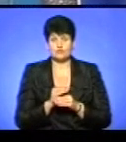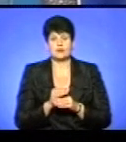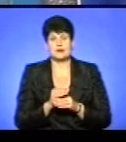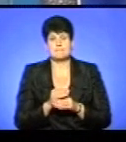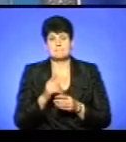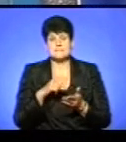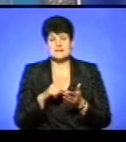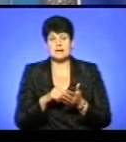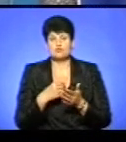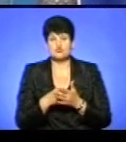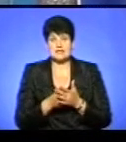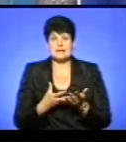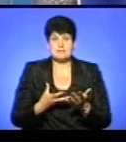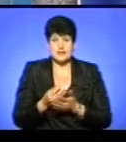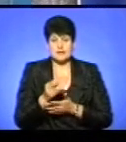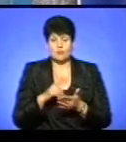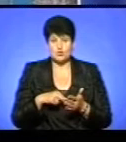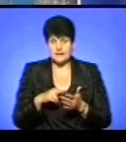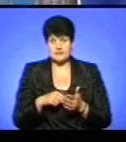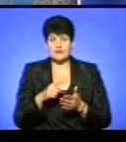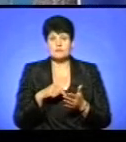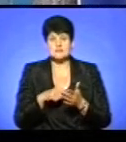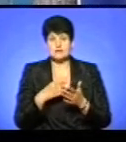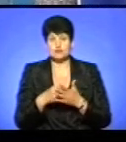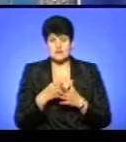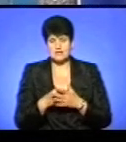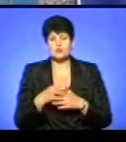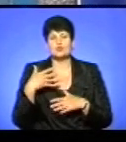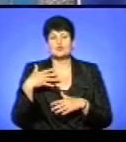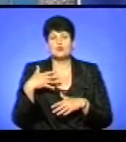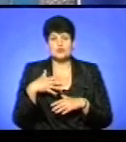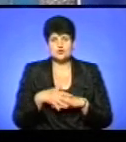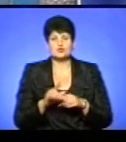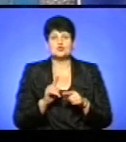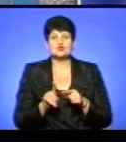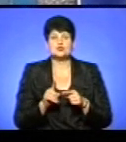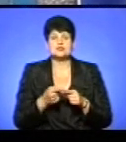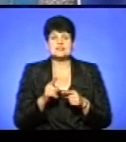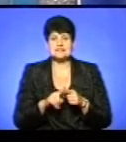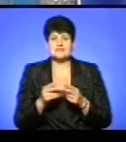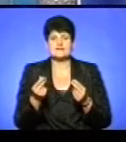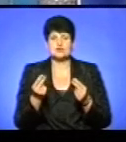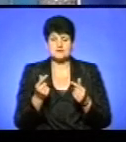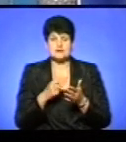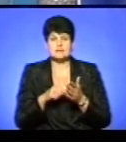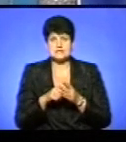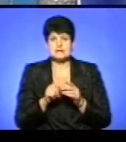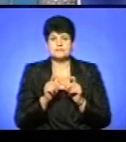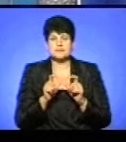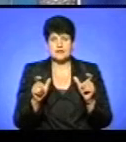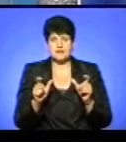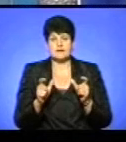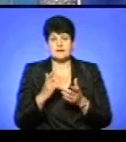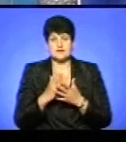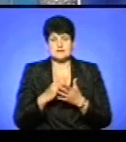податки в міський бюджет, то логічно, що це фінансування цих закладів відбувається за податки